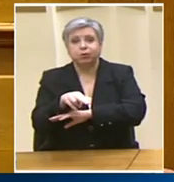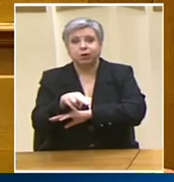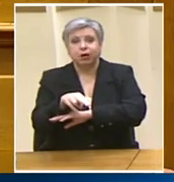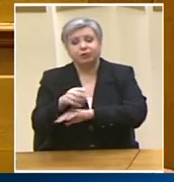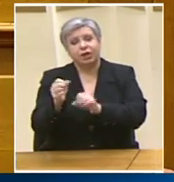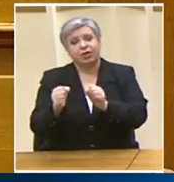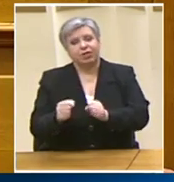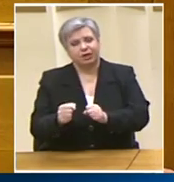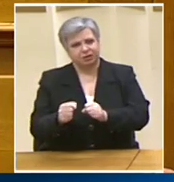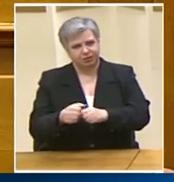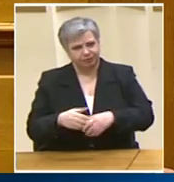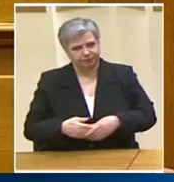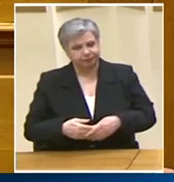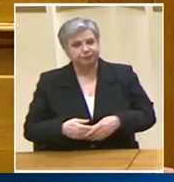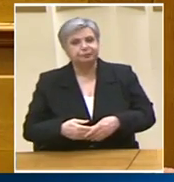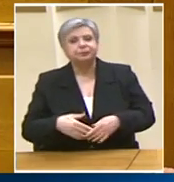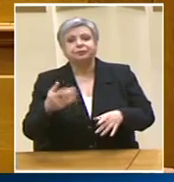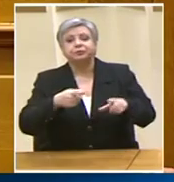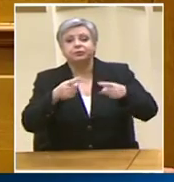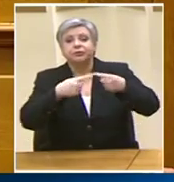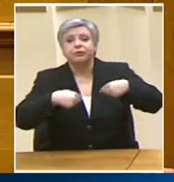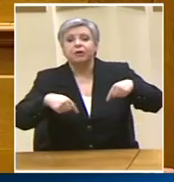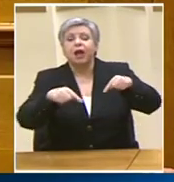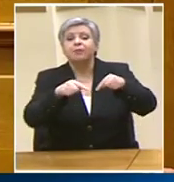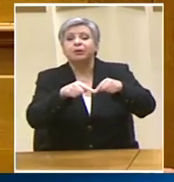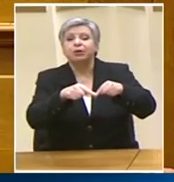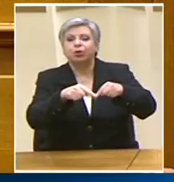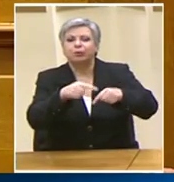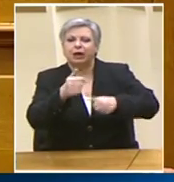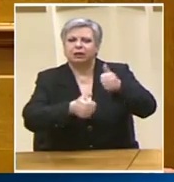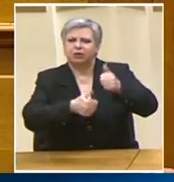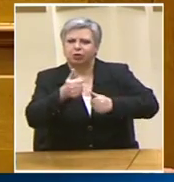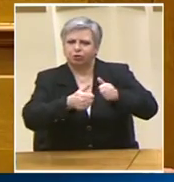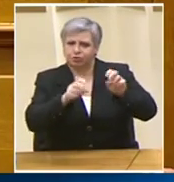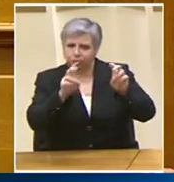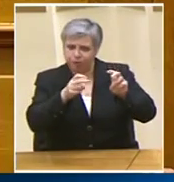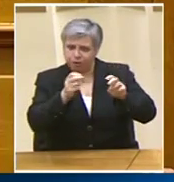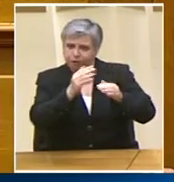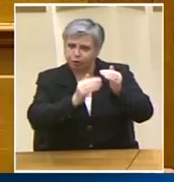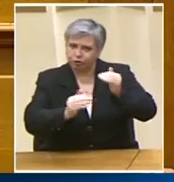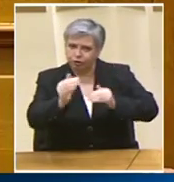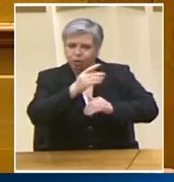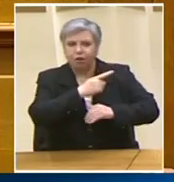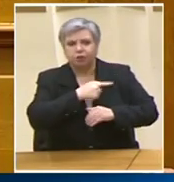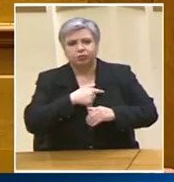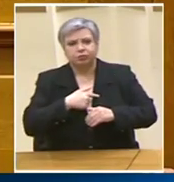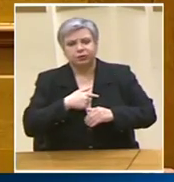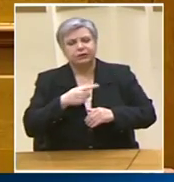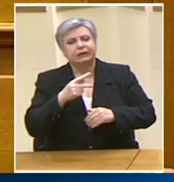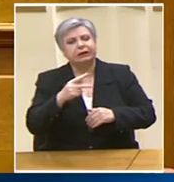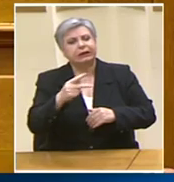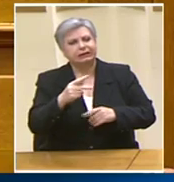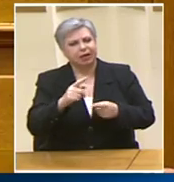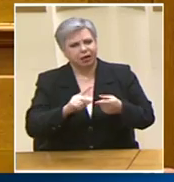όταν επικεφαλής της Επιτροπής Ανταγωνισμού ήταν ο κ. Κυριτσάκης και αυτός είχε λήξει η θητεία του και ανεώταν διαρκώς